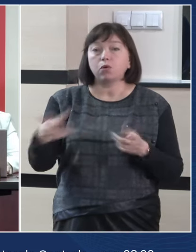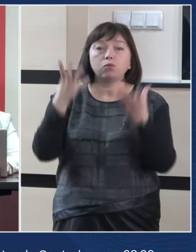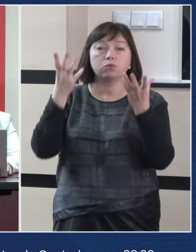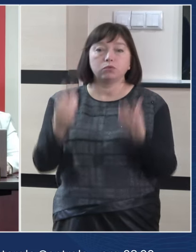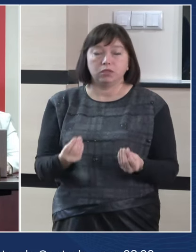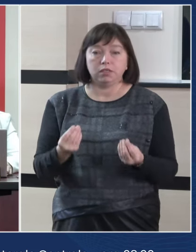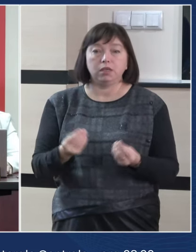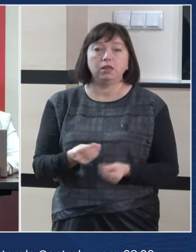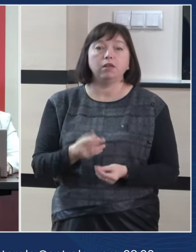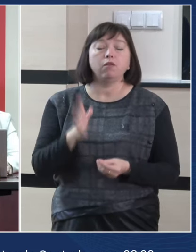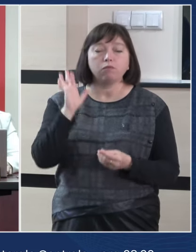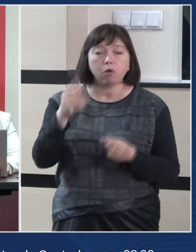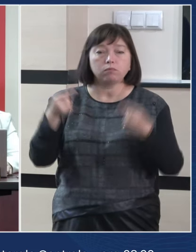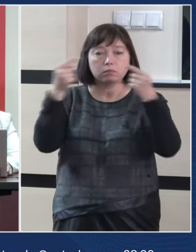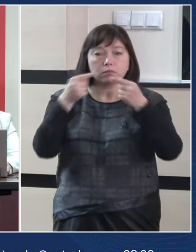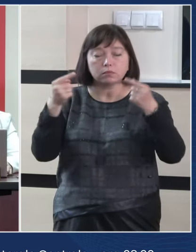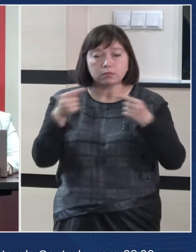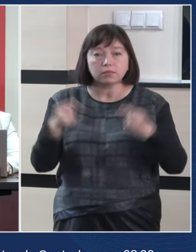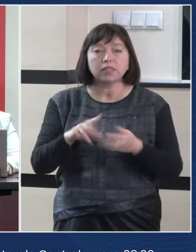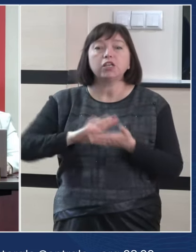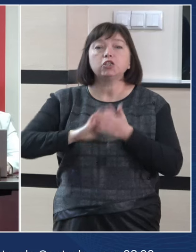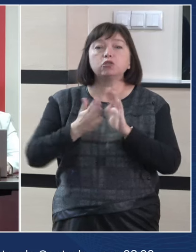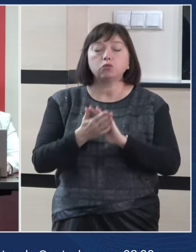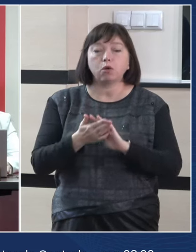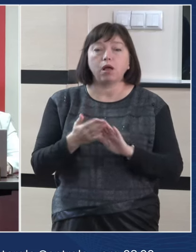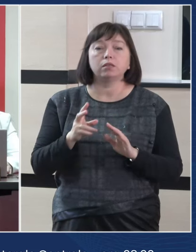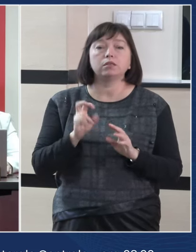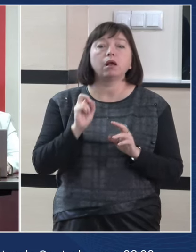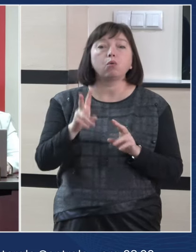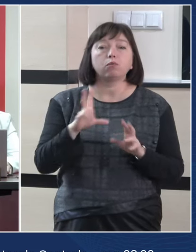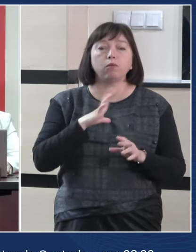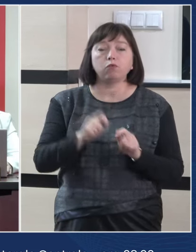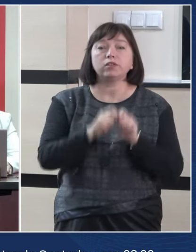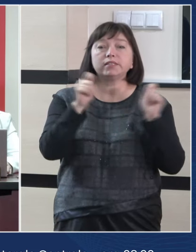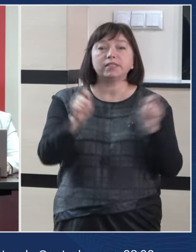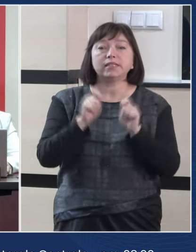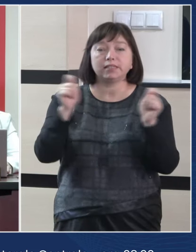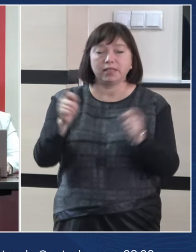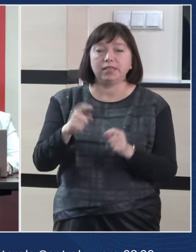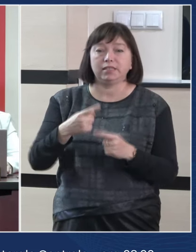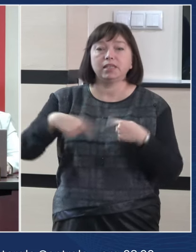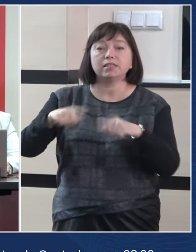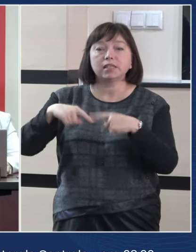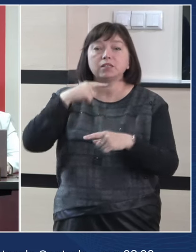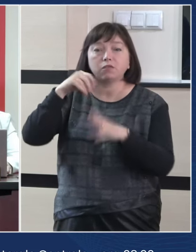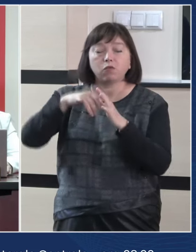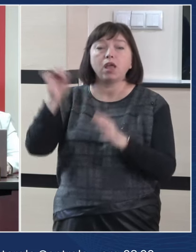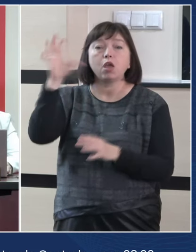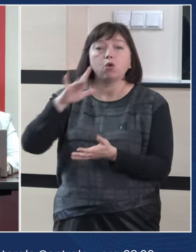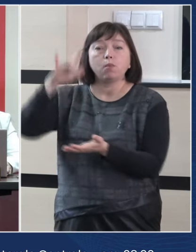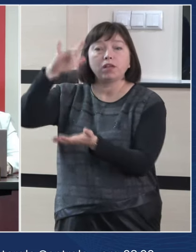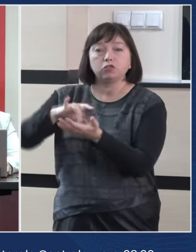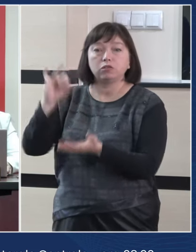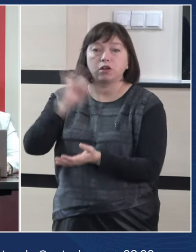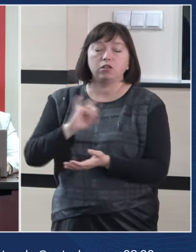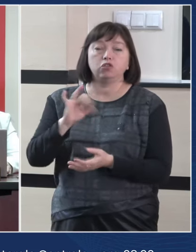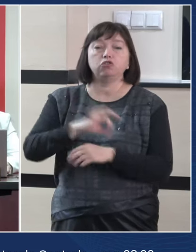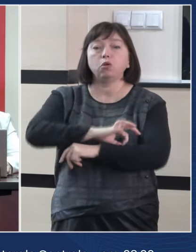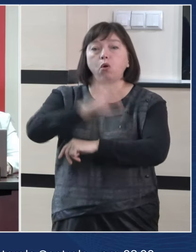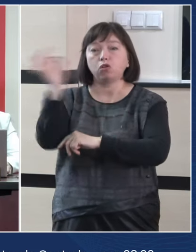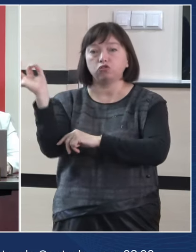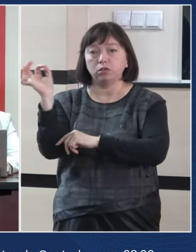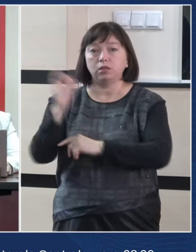zilei vom actualiza situația deschidirii secțiilor de votare din Europa Centrală și Occidentală.